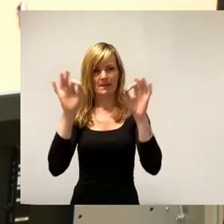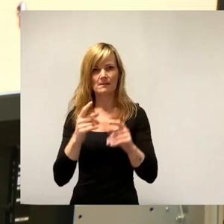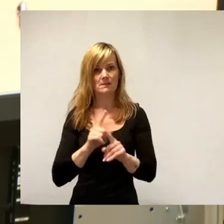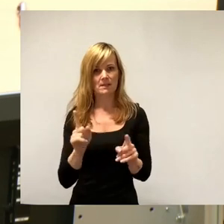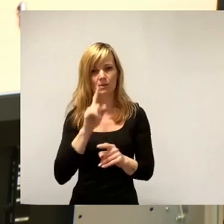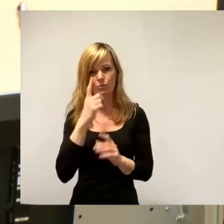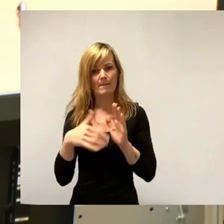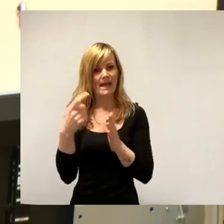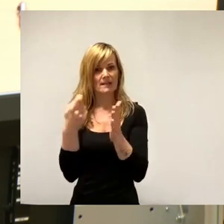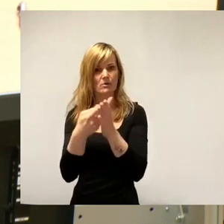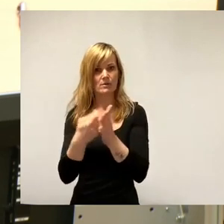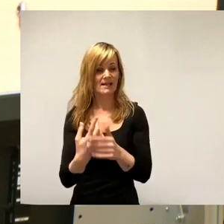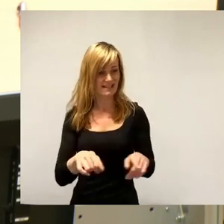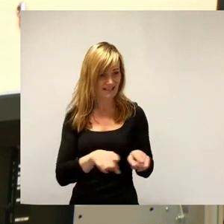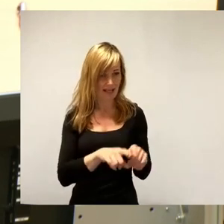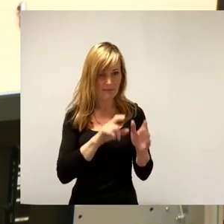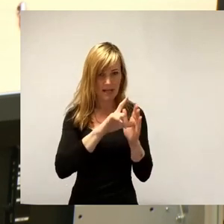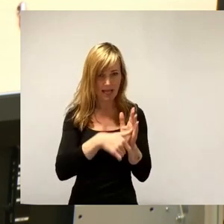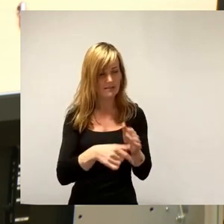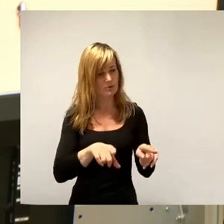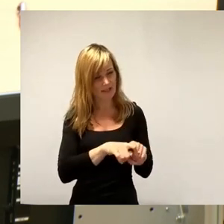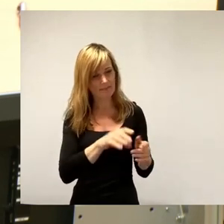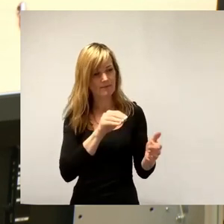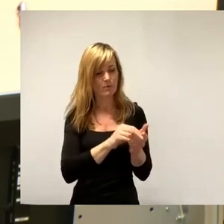Die bezahlen für die gleiche Leistung die gleiche Wohnung mehr als vorher.